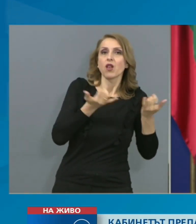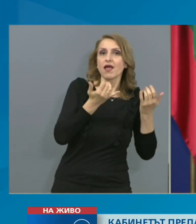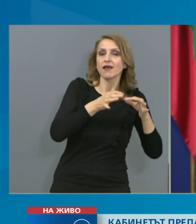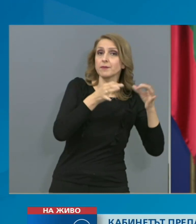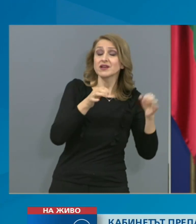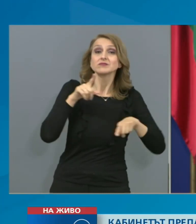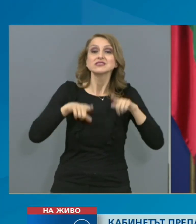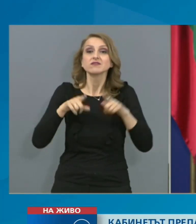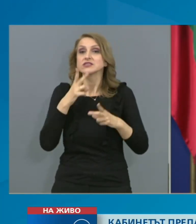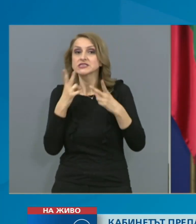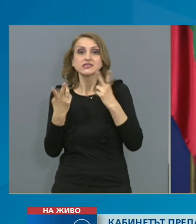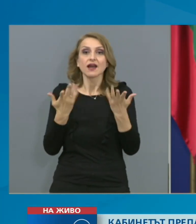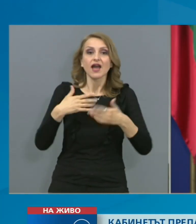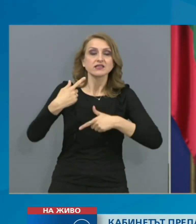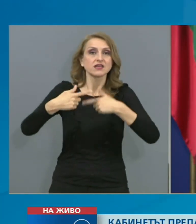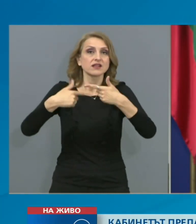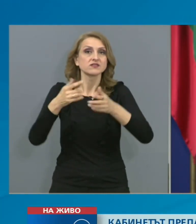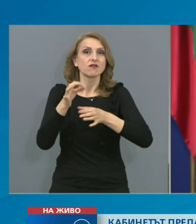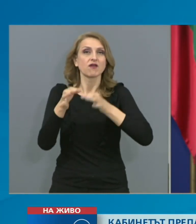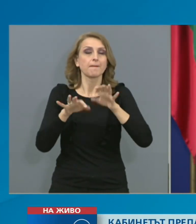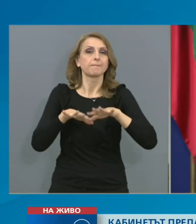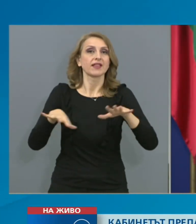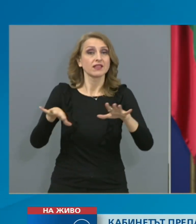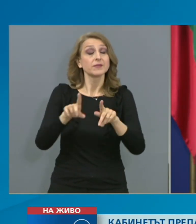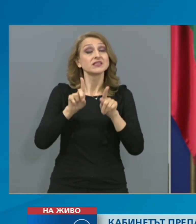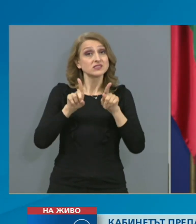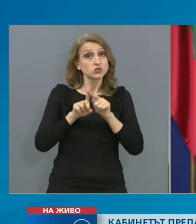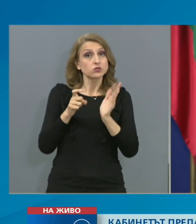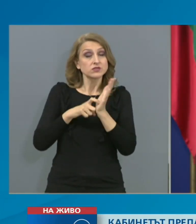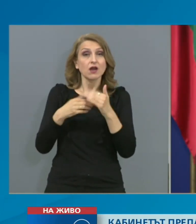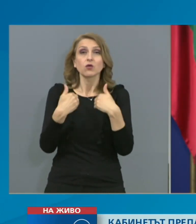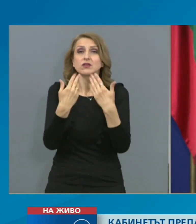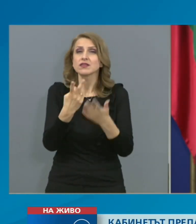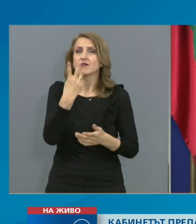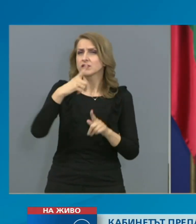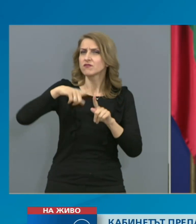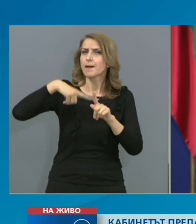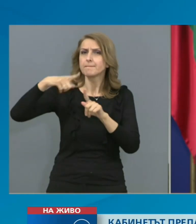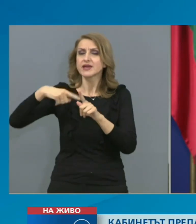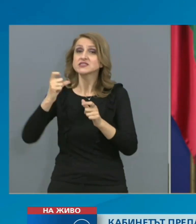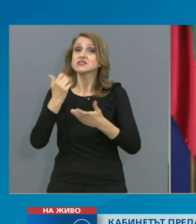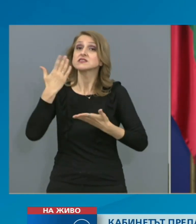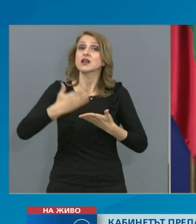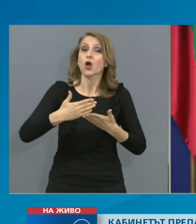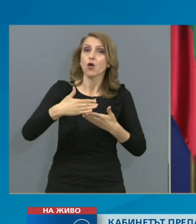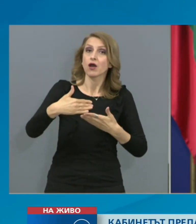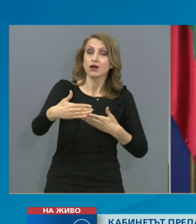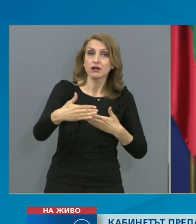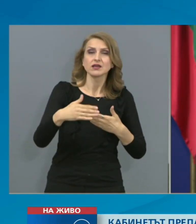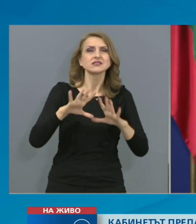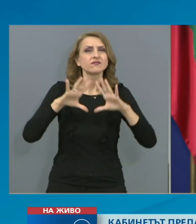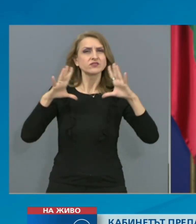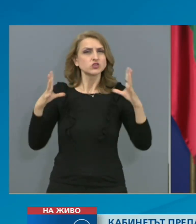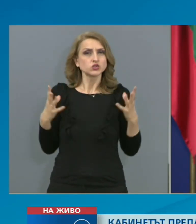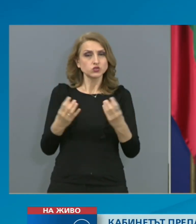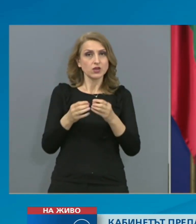свързани с пандемията. Законът дава и два месеца срок на всички мерки, които ще бъдат преустановени